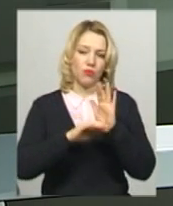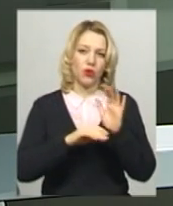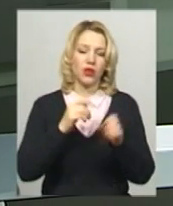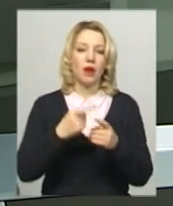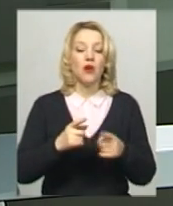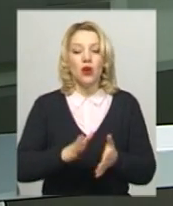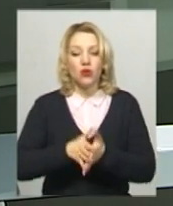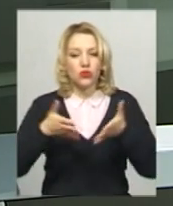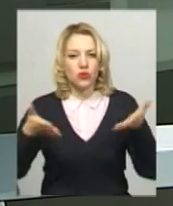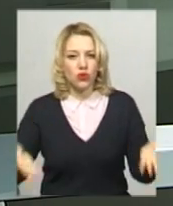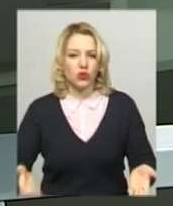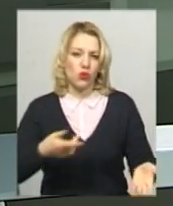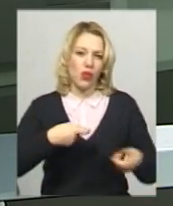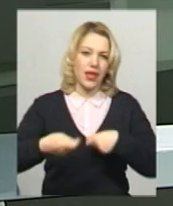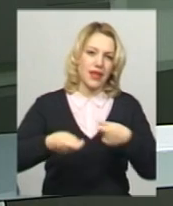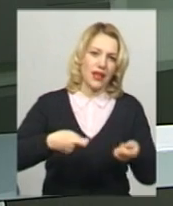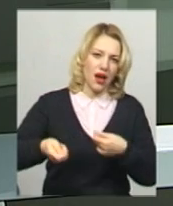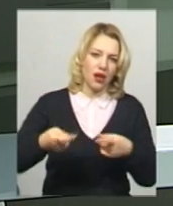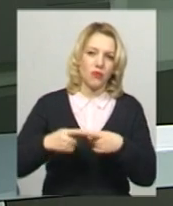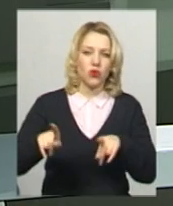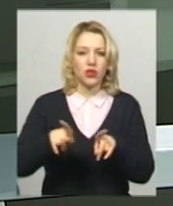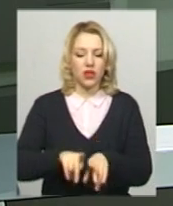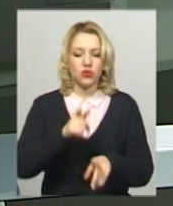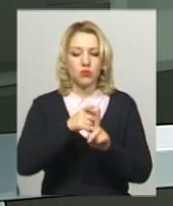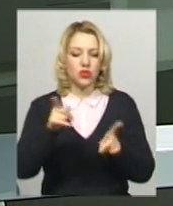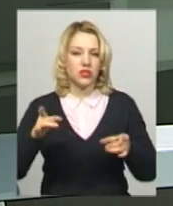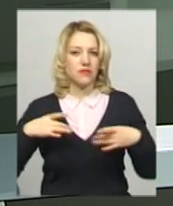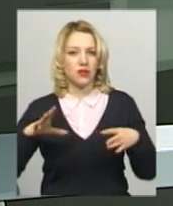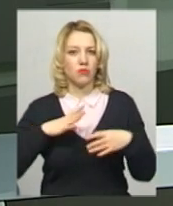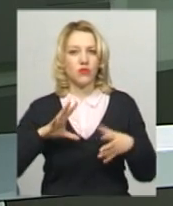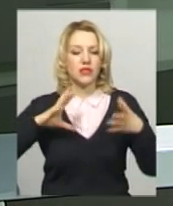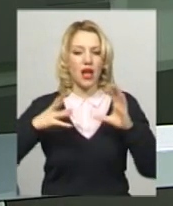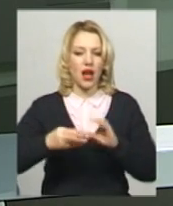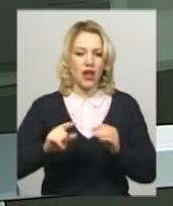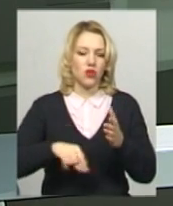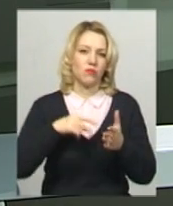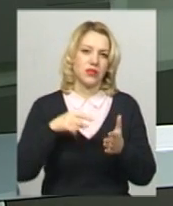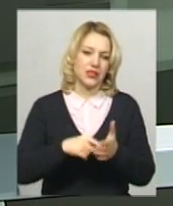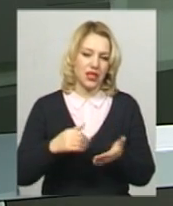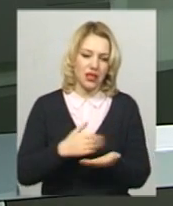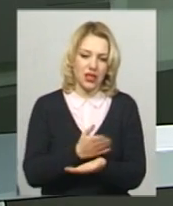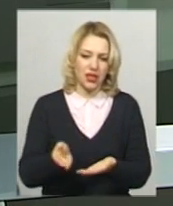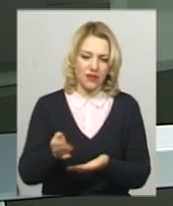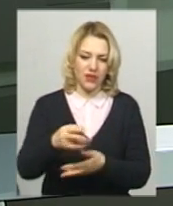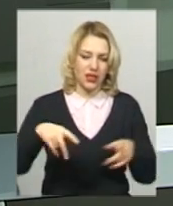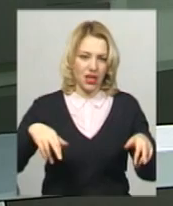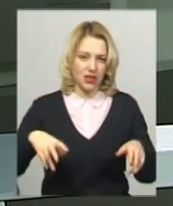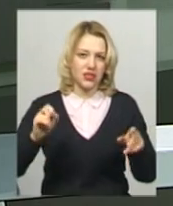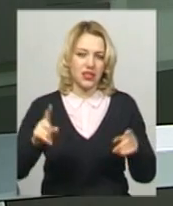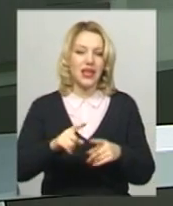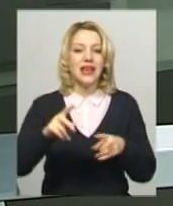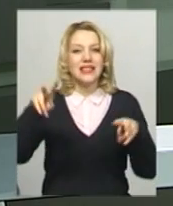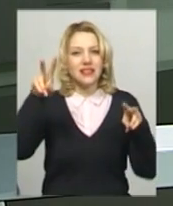виробів декоративно-прикладного мистецтва. Також під час свята відбувся загальноміський кривий танець та символічне спалення опудала зими.